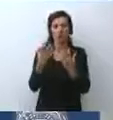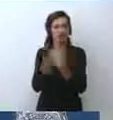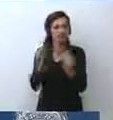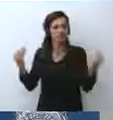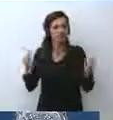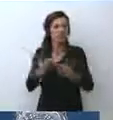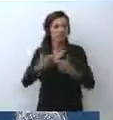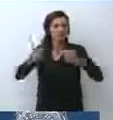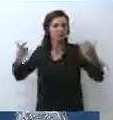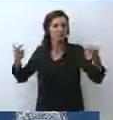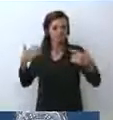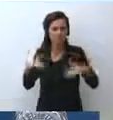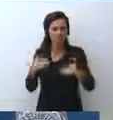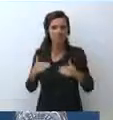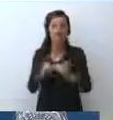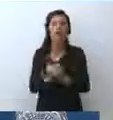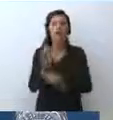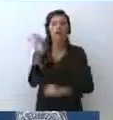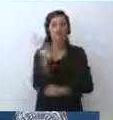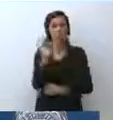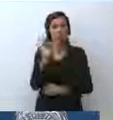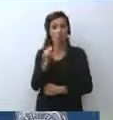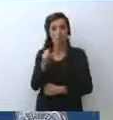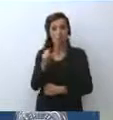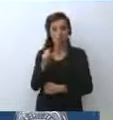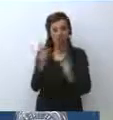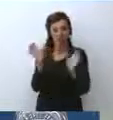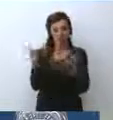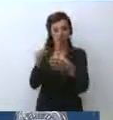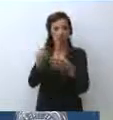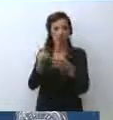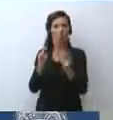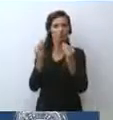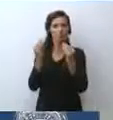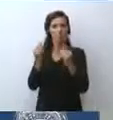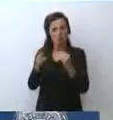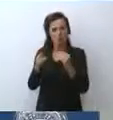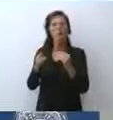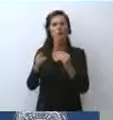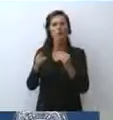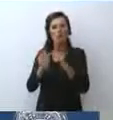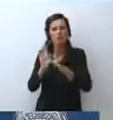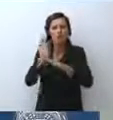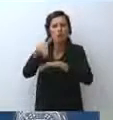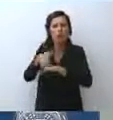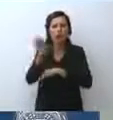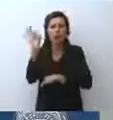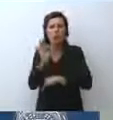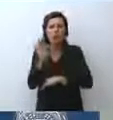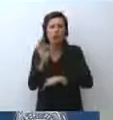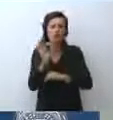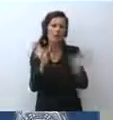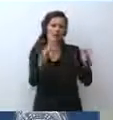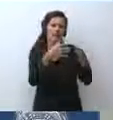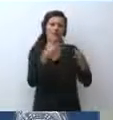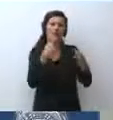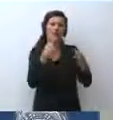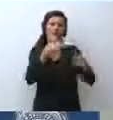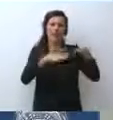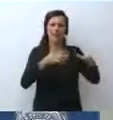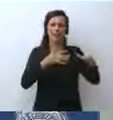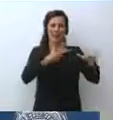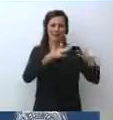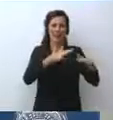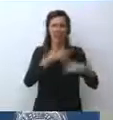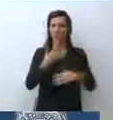corso e una percentuale che nei più giovani ha addirittura superato alcune delle generazioni di mezzo. È bello vedere tra i 20 e i 29